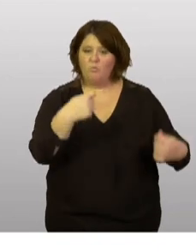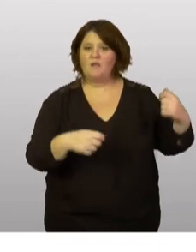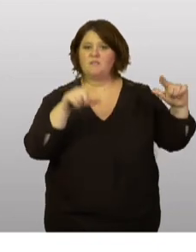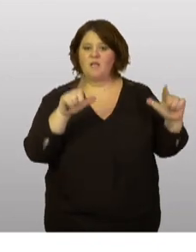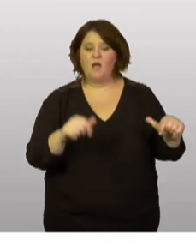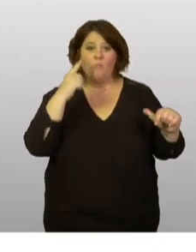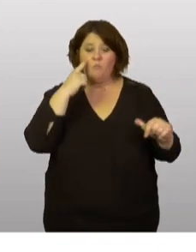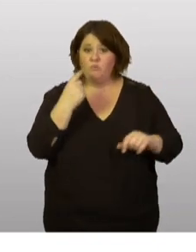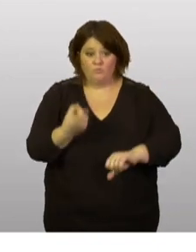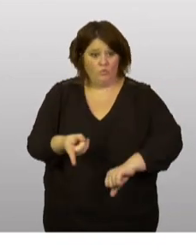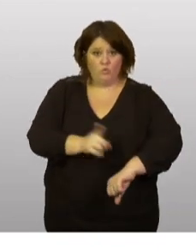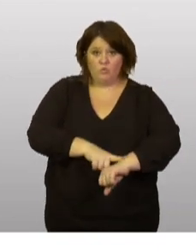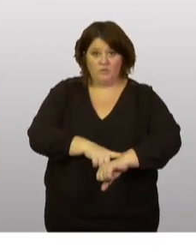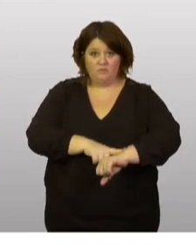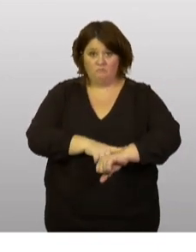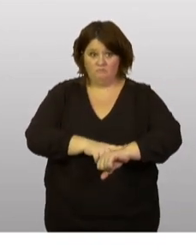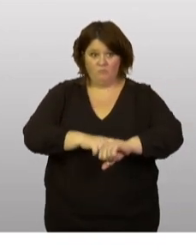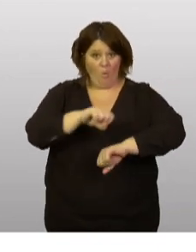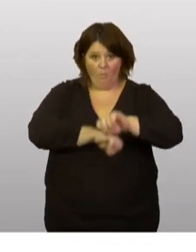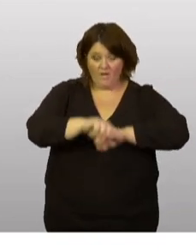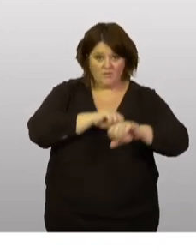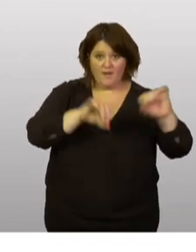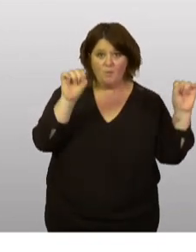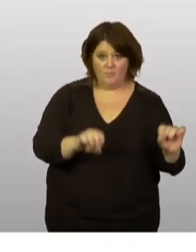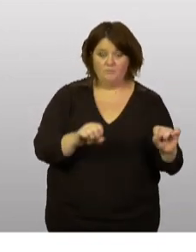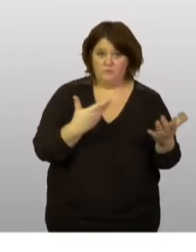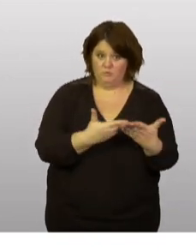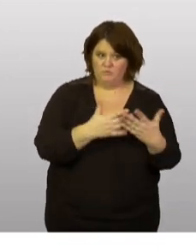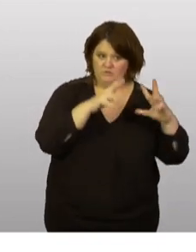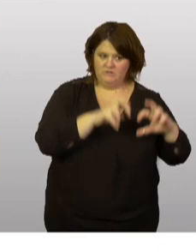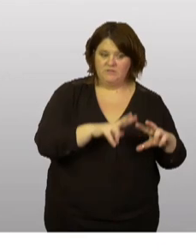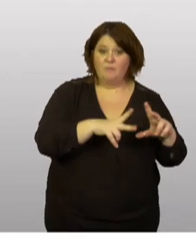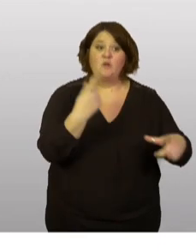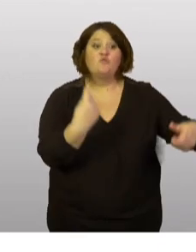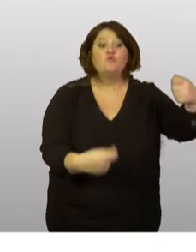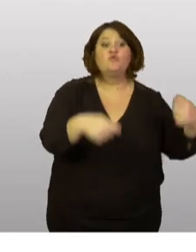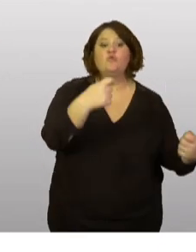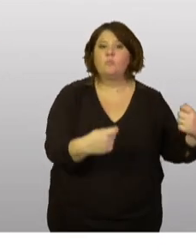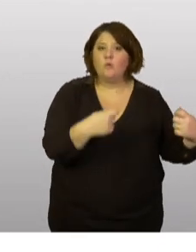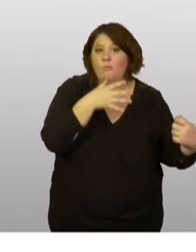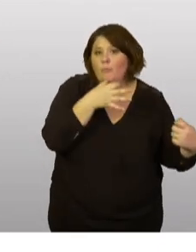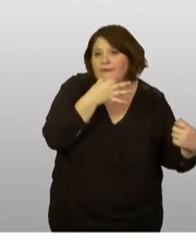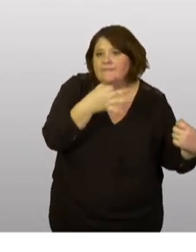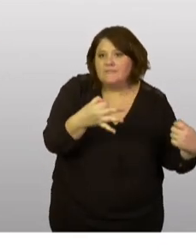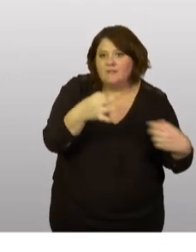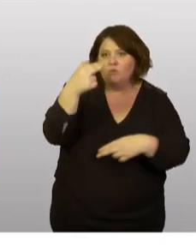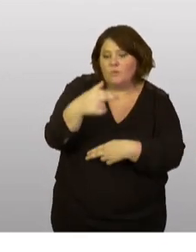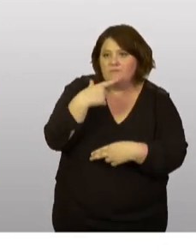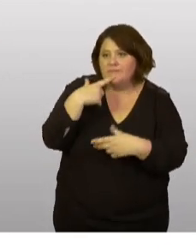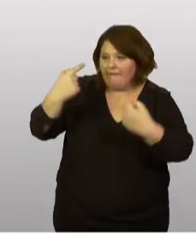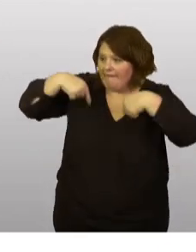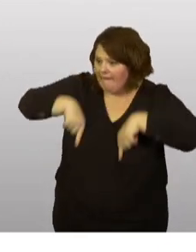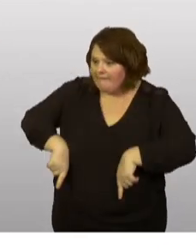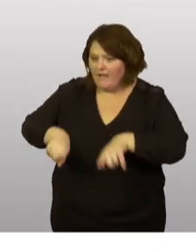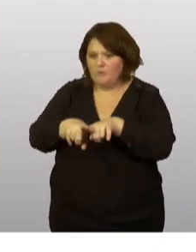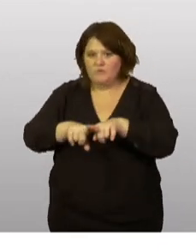pouvoir être immédiatement opérationnel. C'est ce que nous cherchions. Alors, comme il est souple, je ne peux pas exclure qu'au-delà des contributions des Etats et